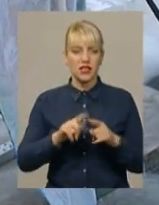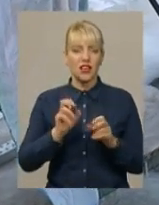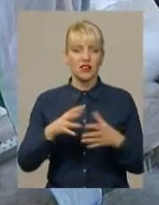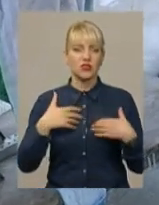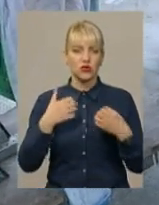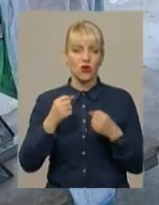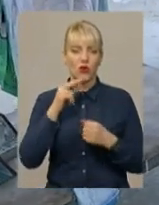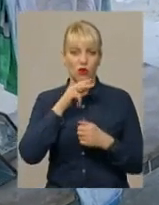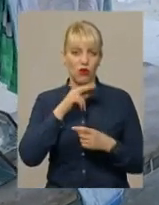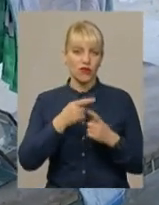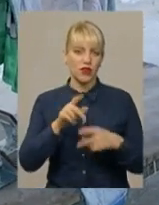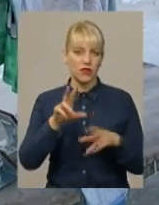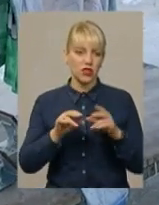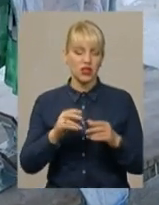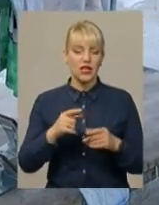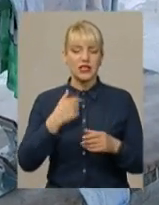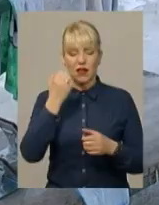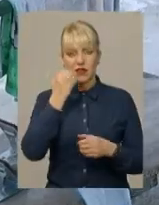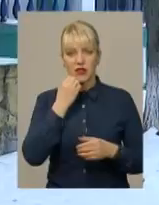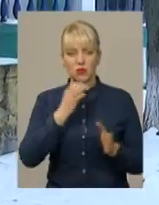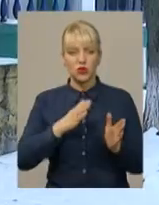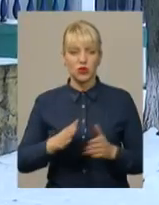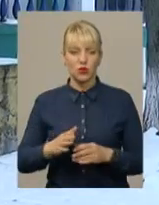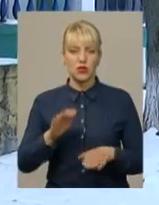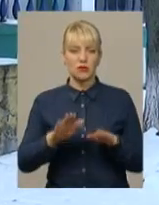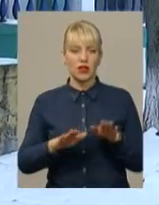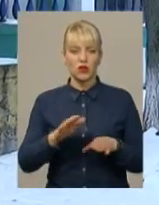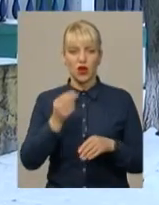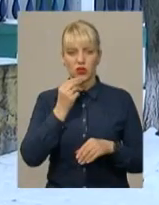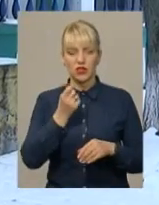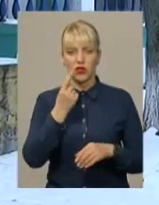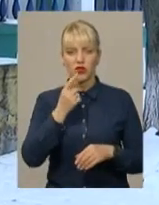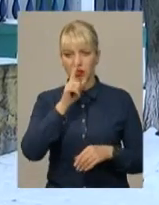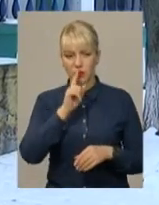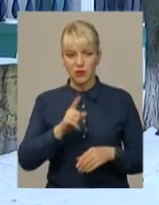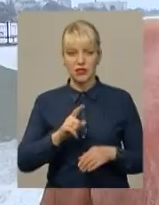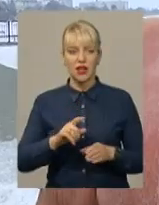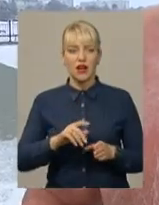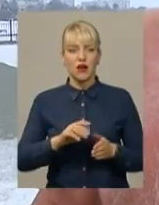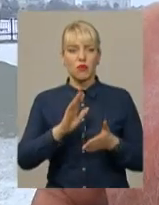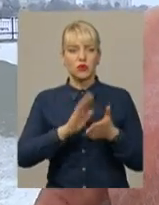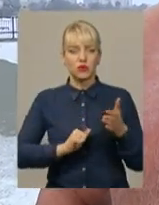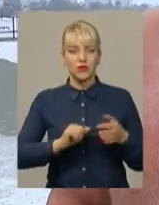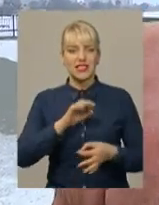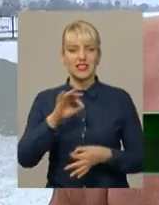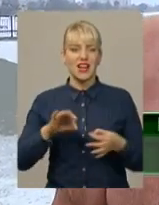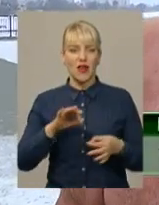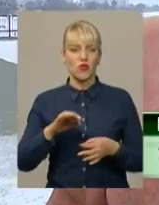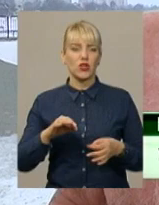Приконує, що завдяки водним процедурам і збалансованому харчуванню за 11 місяців позбувся зайвої ваги. Це дає